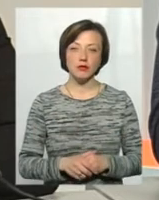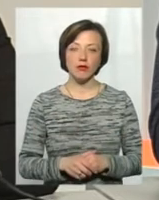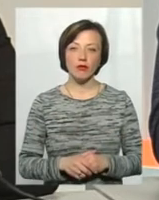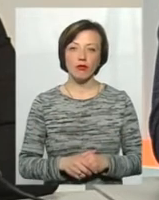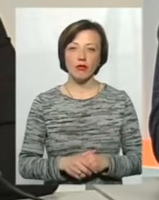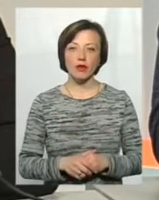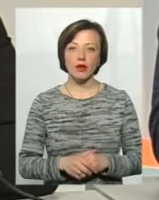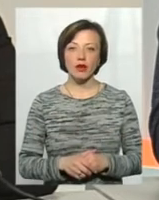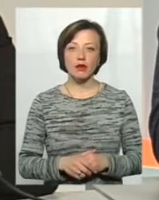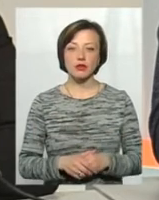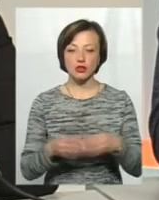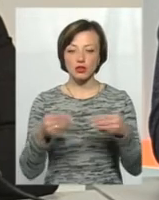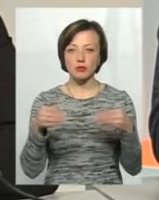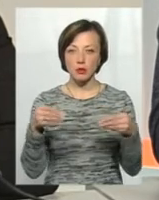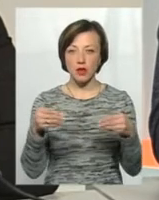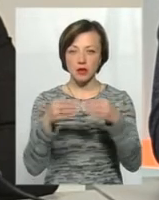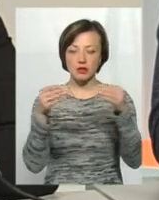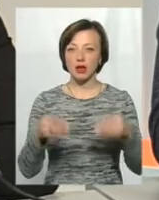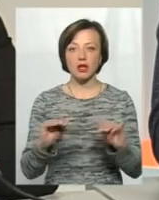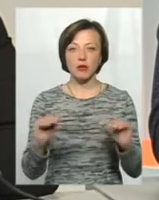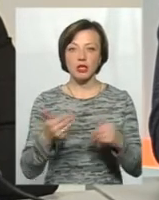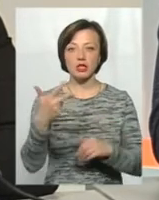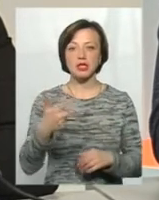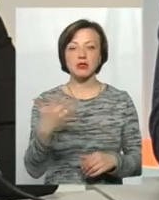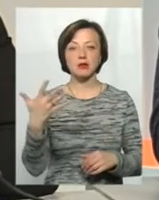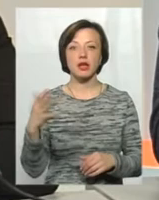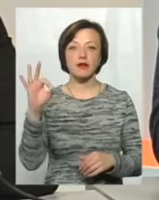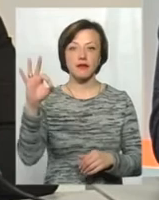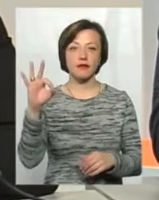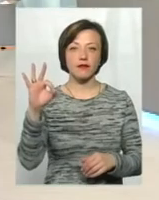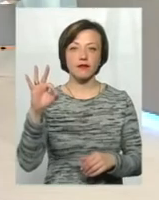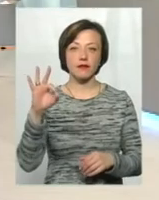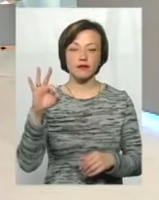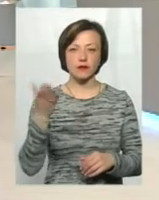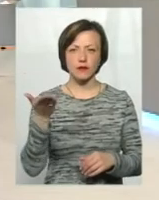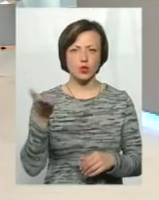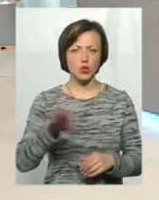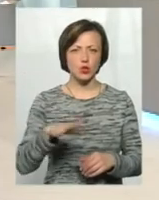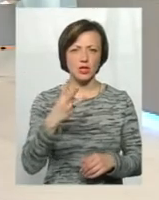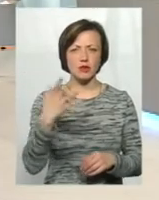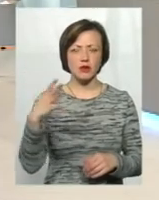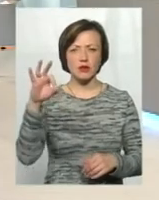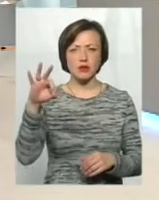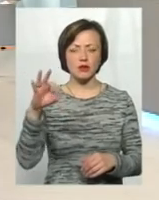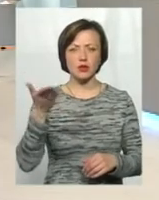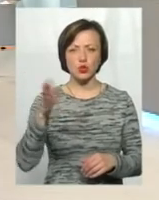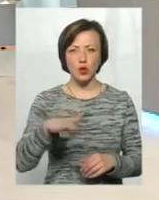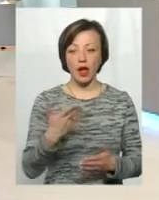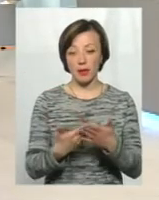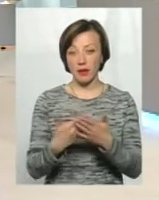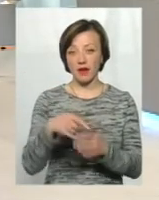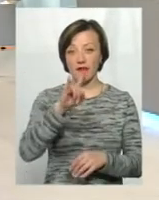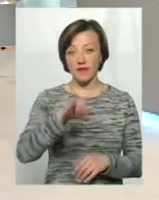щільність пінопласту повинна бути не менше 35 одиниць. Якщо брати вікна,